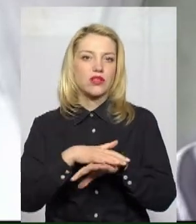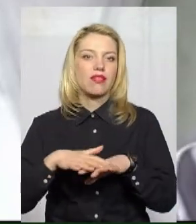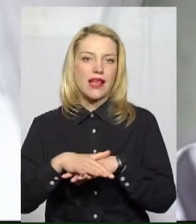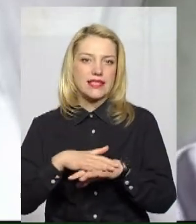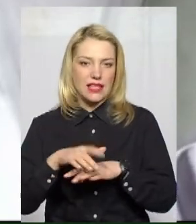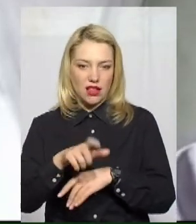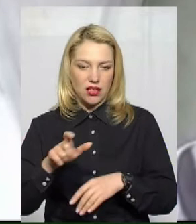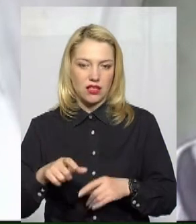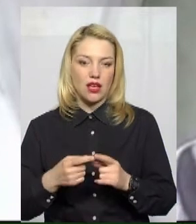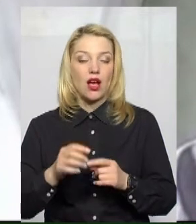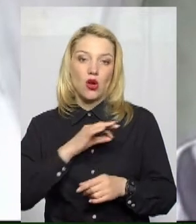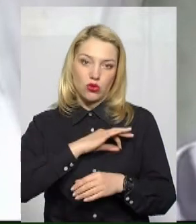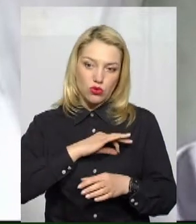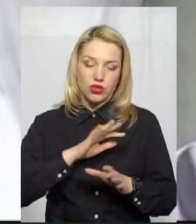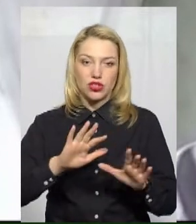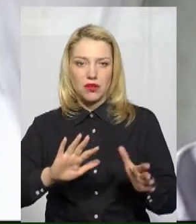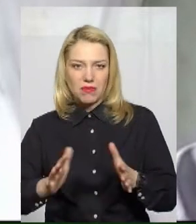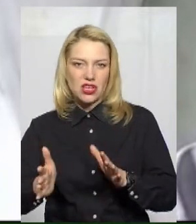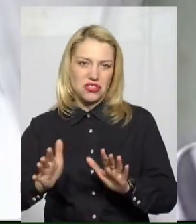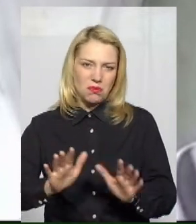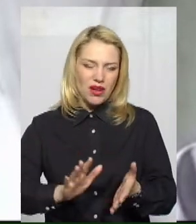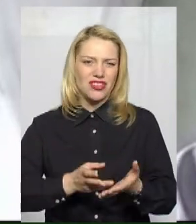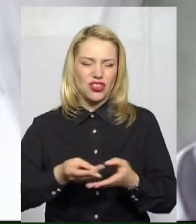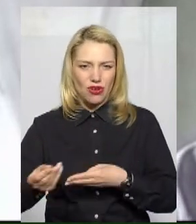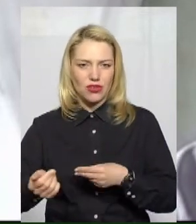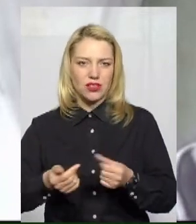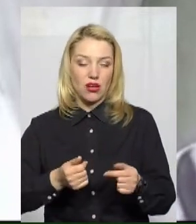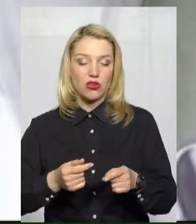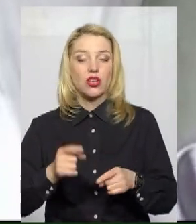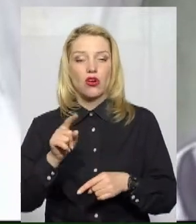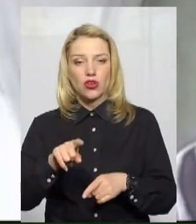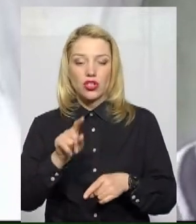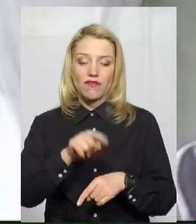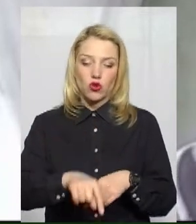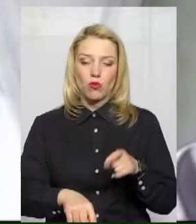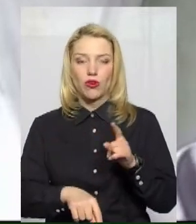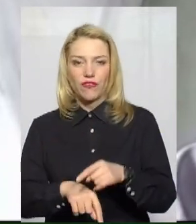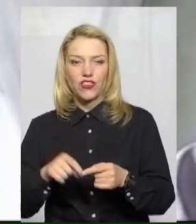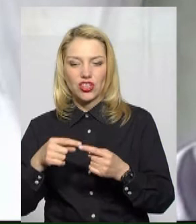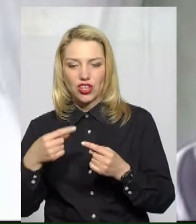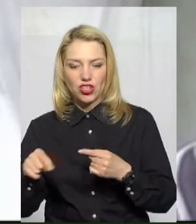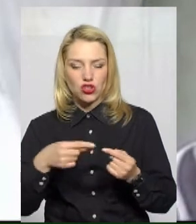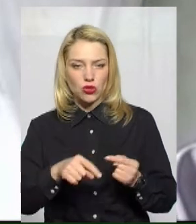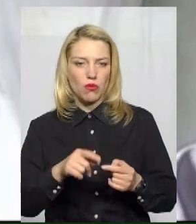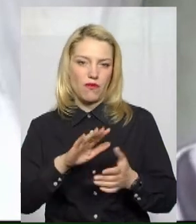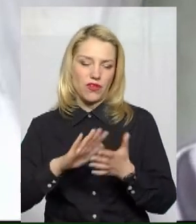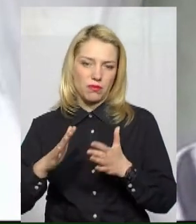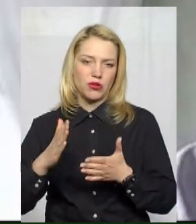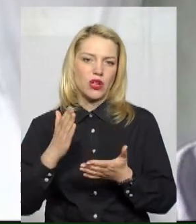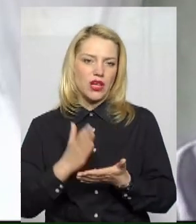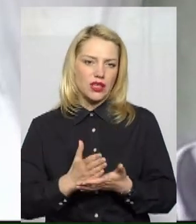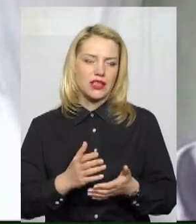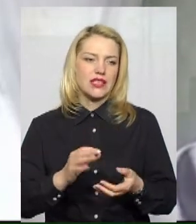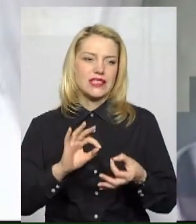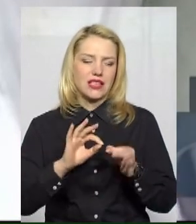розраховуються. Хоча і в тому, в іншому випадку є складнощі з оплатою, з отриманням рахунків.